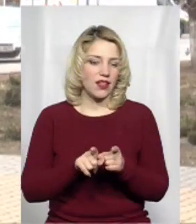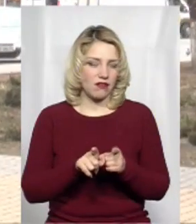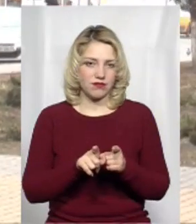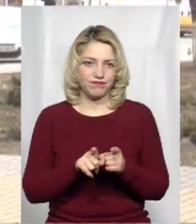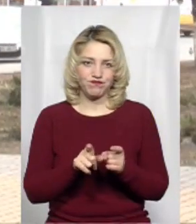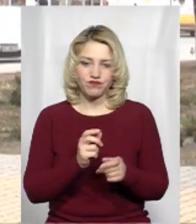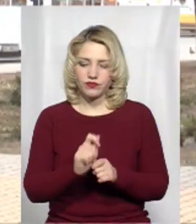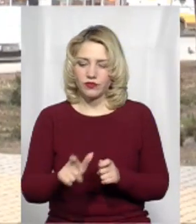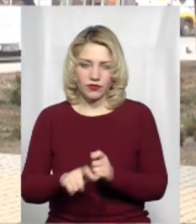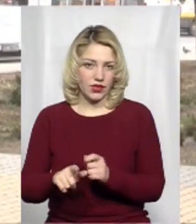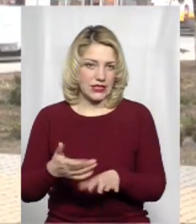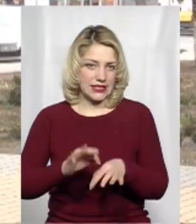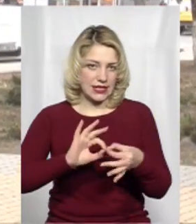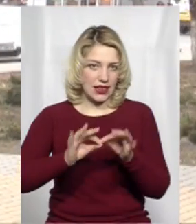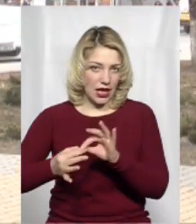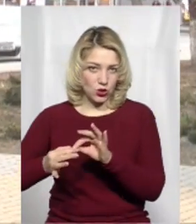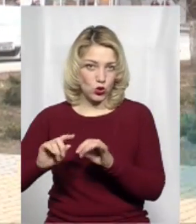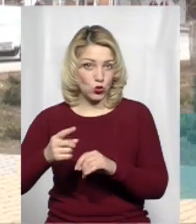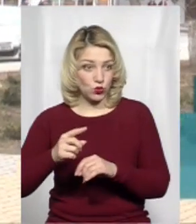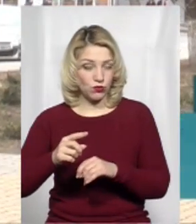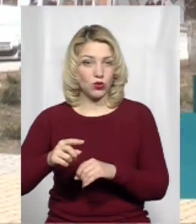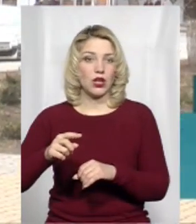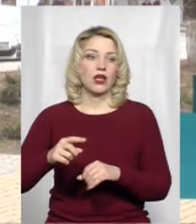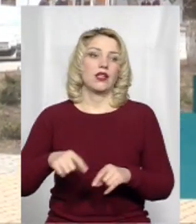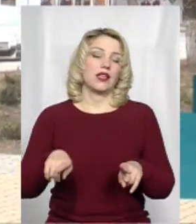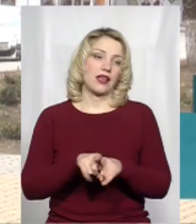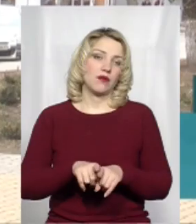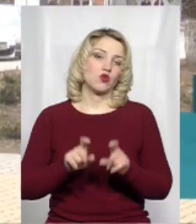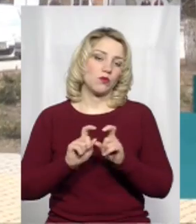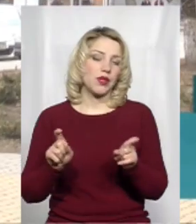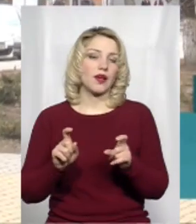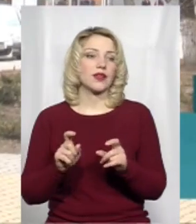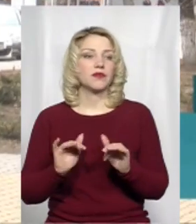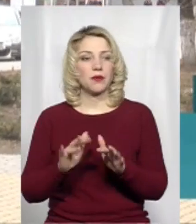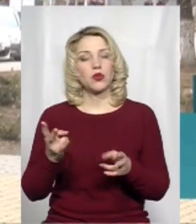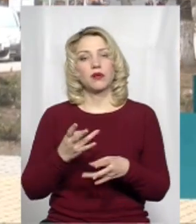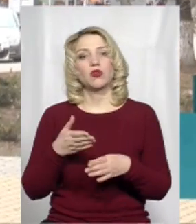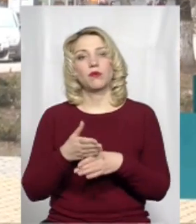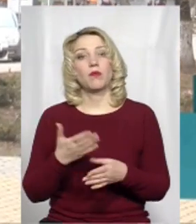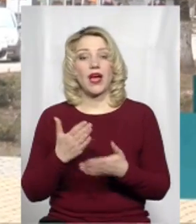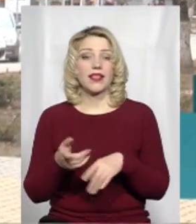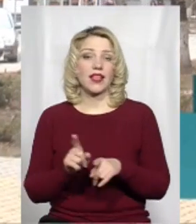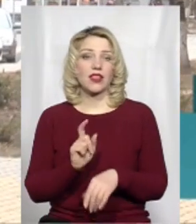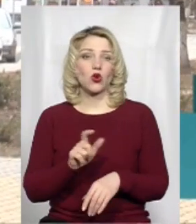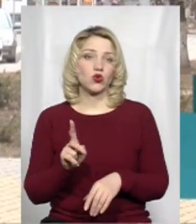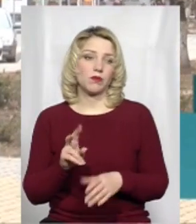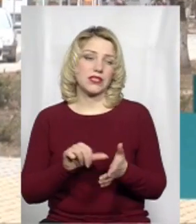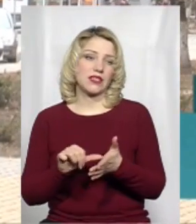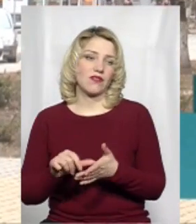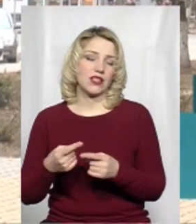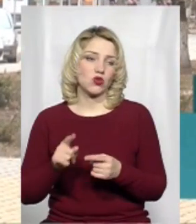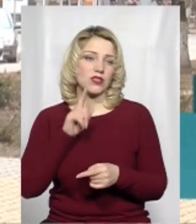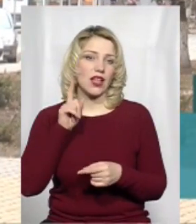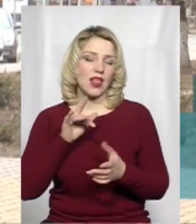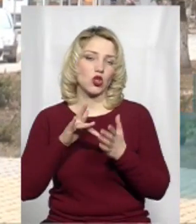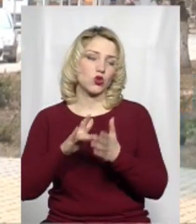принципі, ось таким суб'єктам діяльності, їм потрібна допомога. Є такі люди, що представники цього ж зеленого